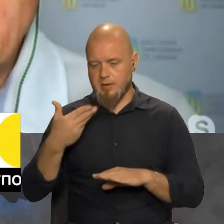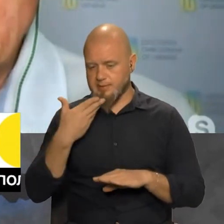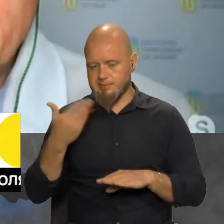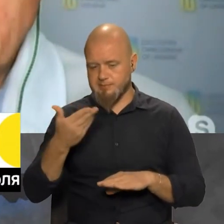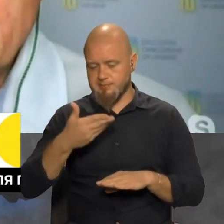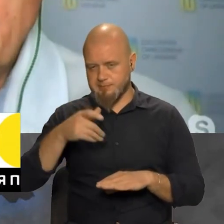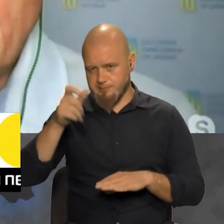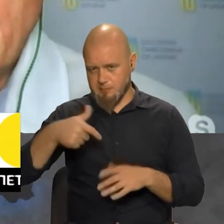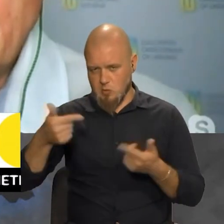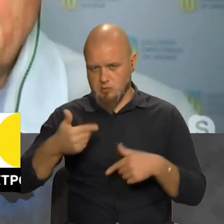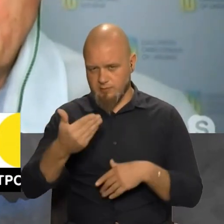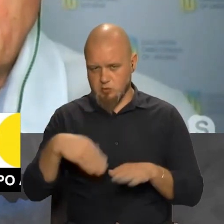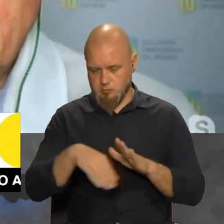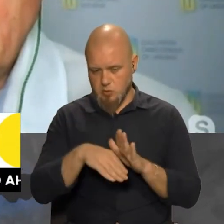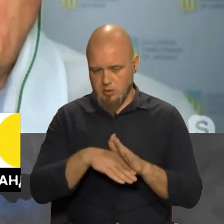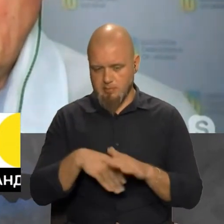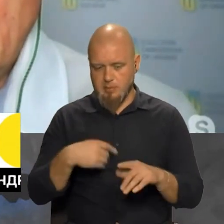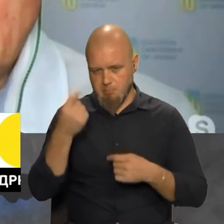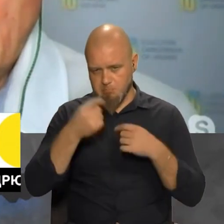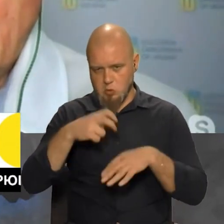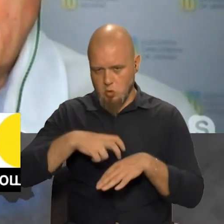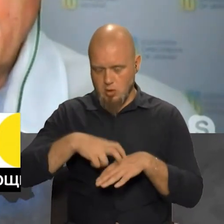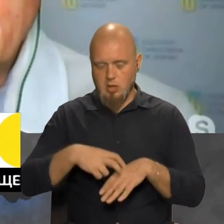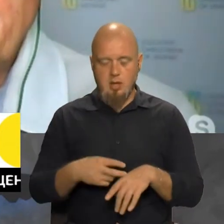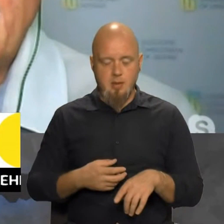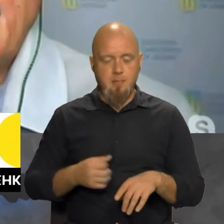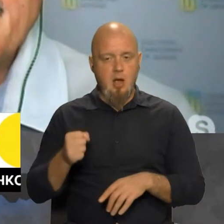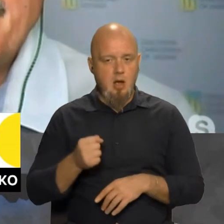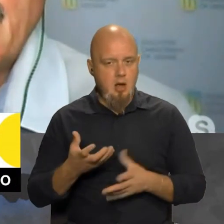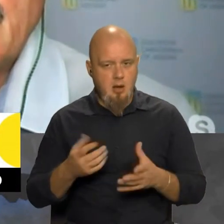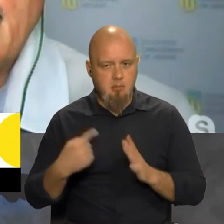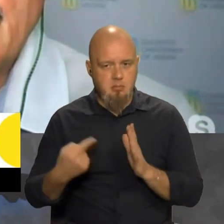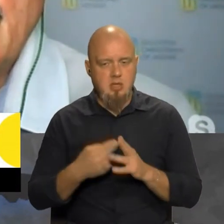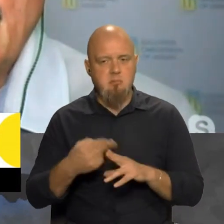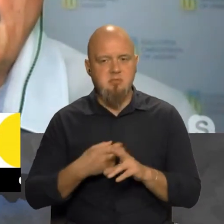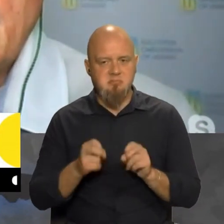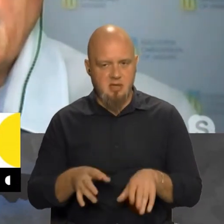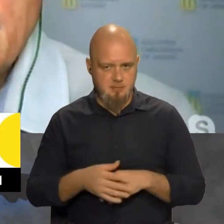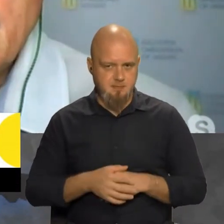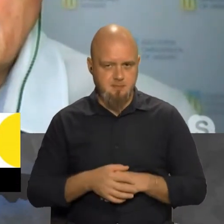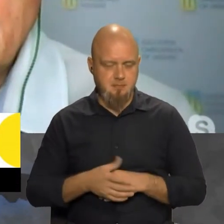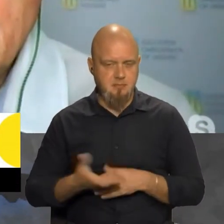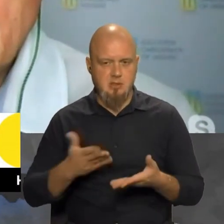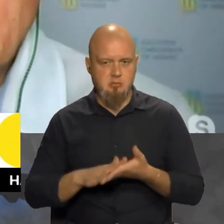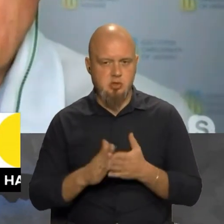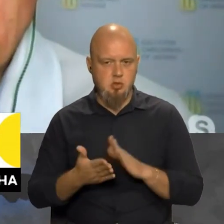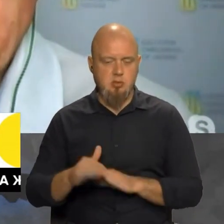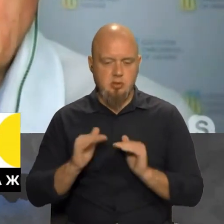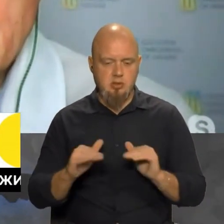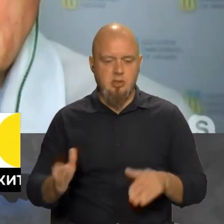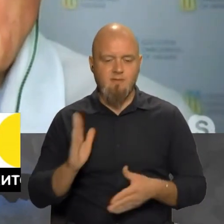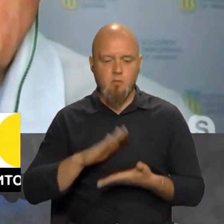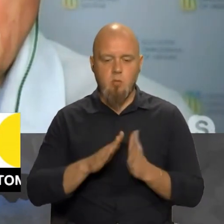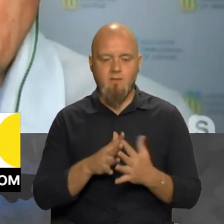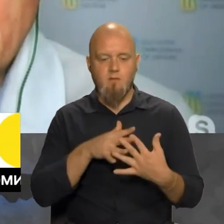гостя вашої програми, психологіня. А питання безпеки. Яким чином дітям в